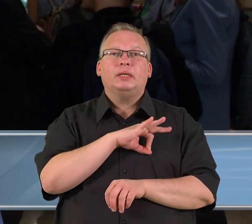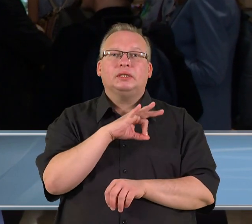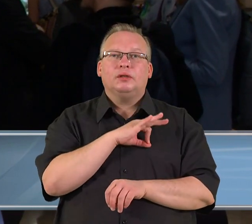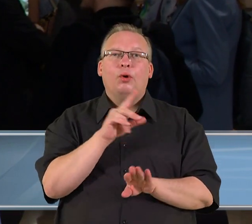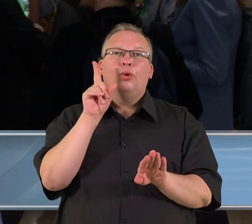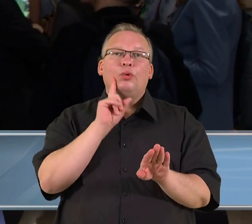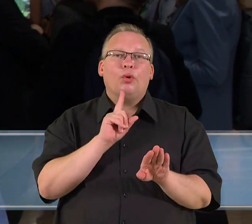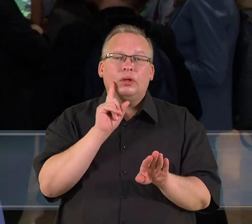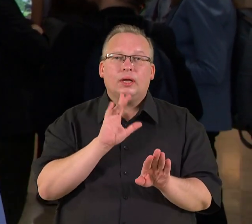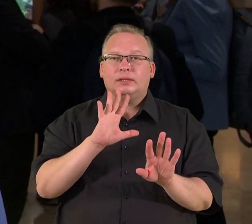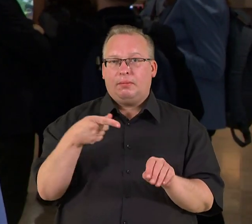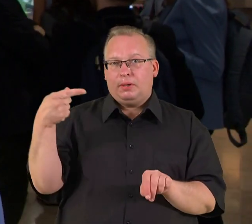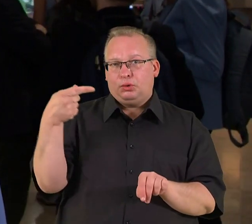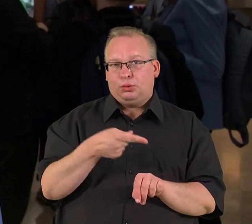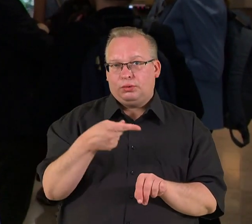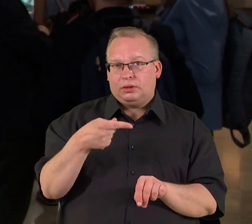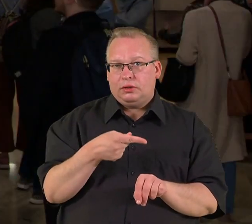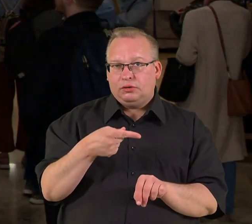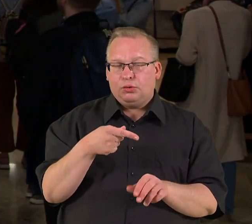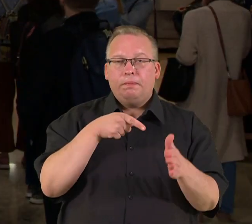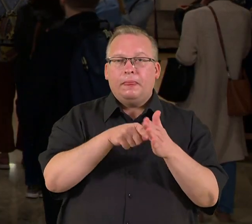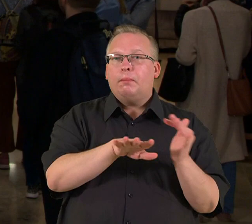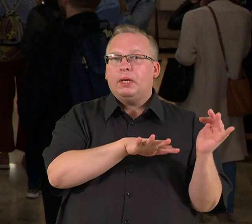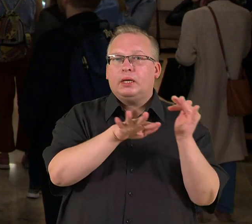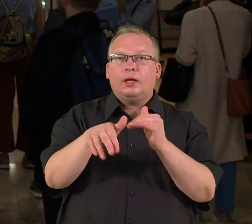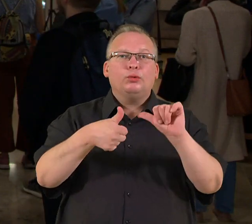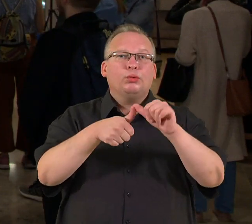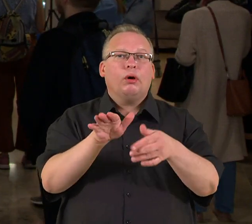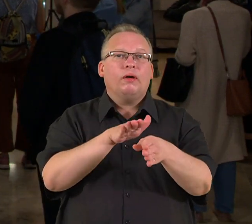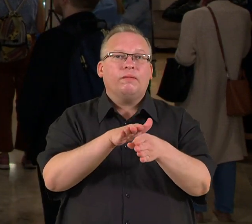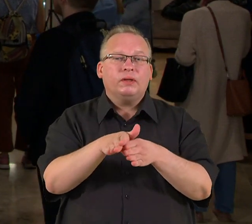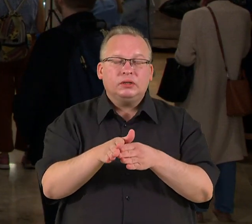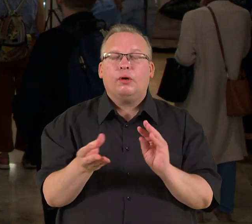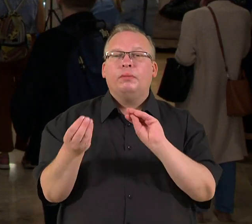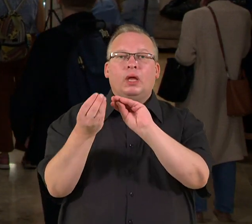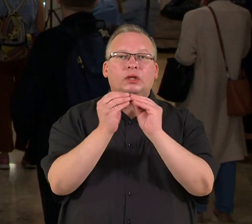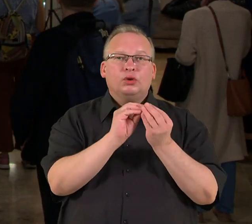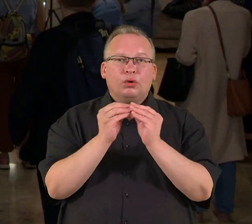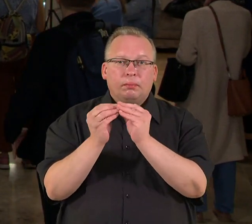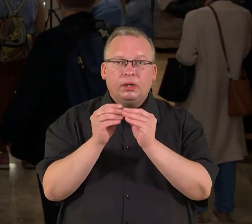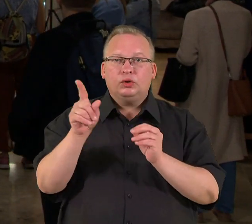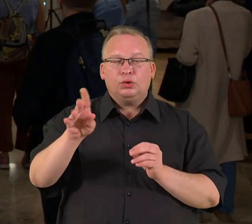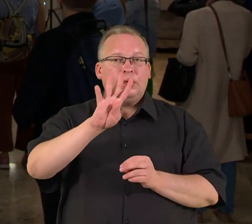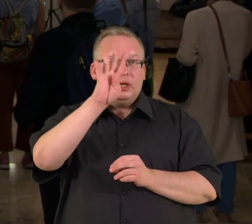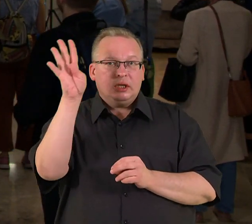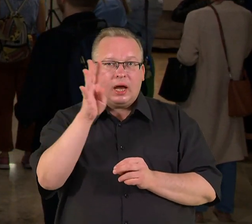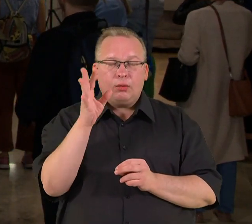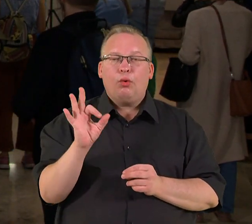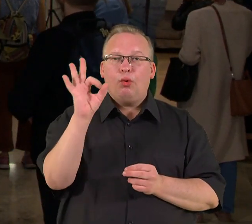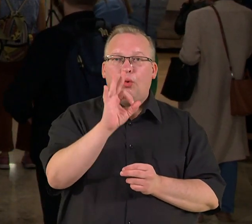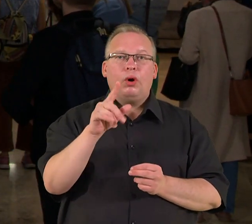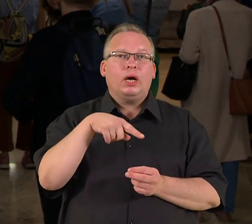kol kas tik apie tūkstantį migrantų. Nuolat vyksta diplomatinės konsultacijos su RAK'u, kalbant